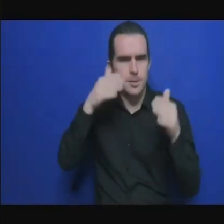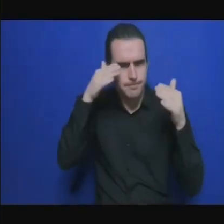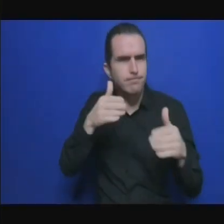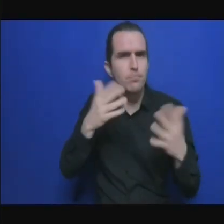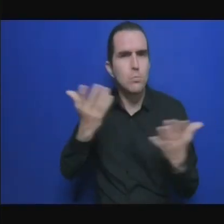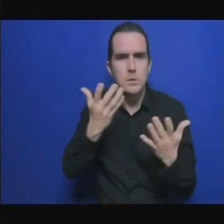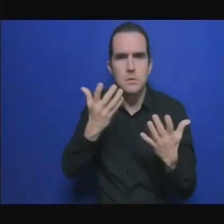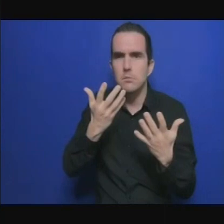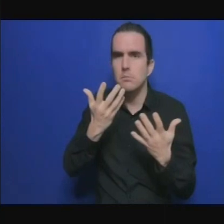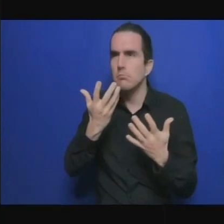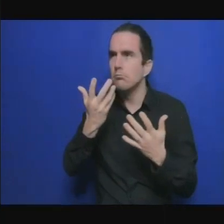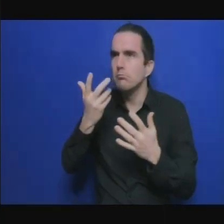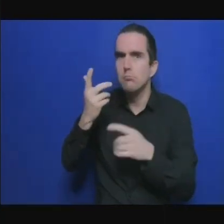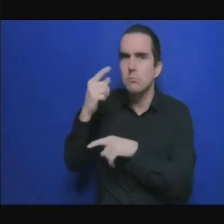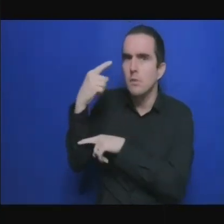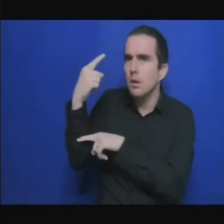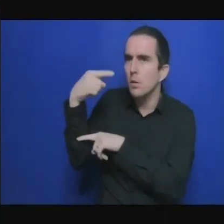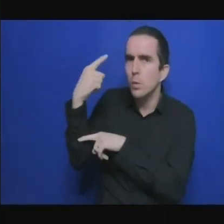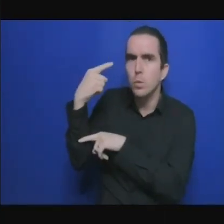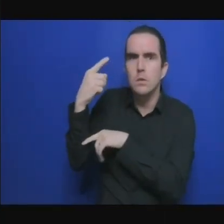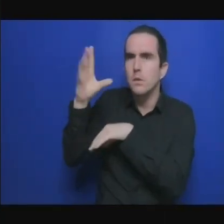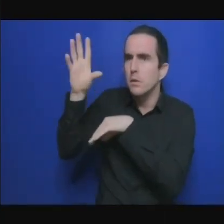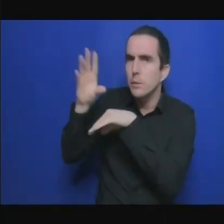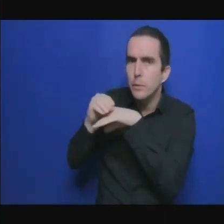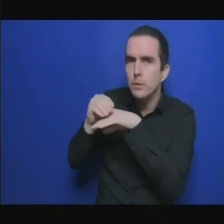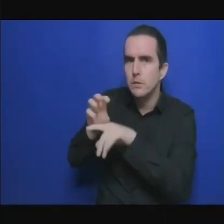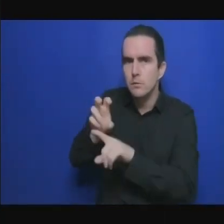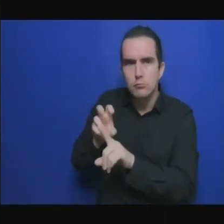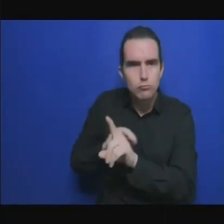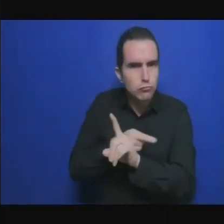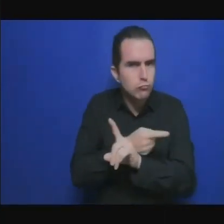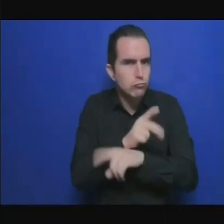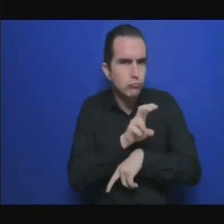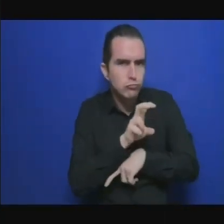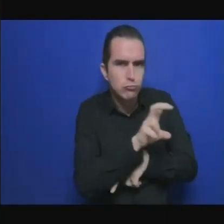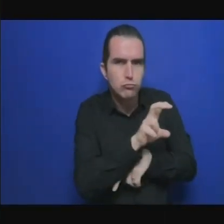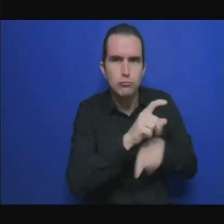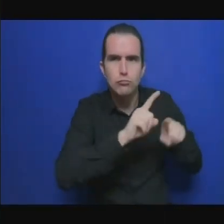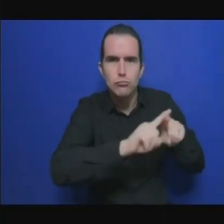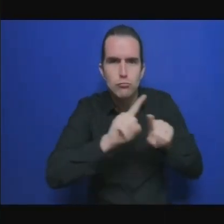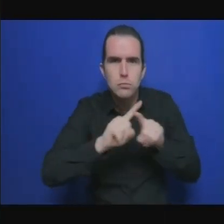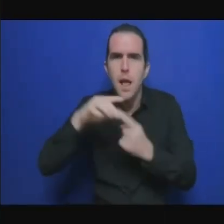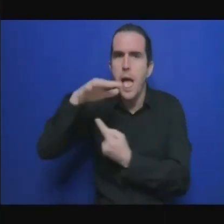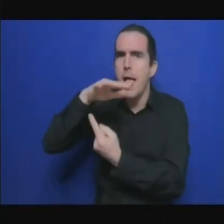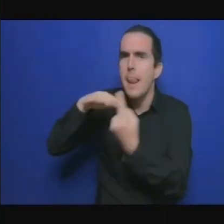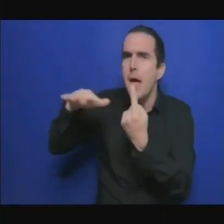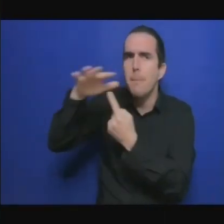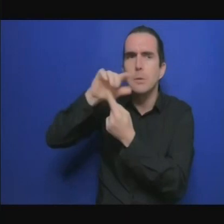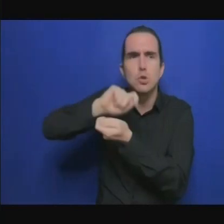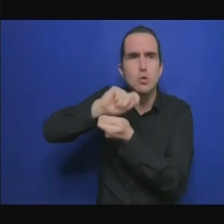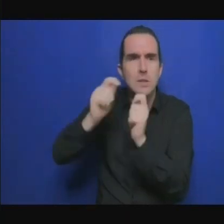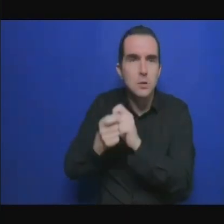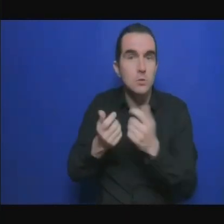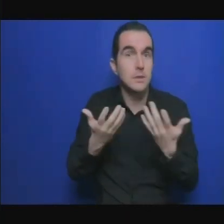Nous avons donc sept experts, M. Kodi Adou Diolou,